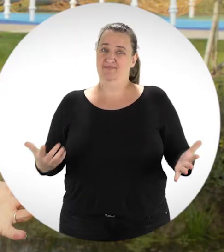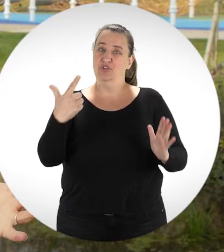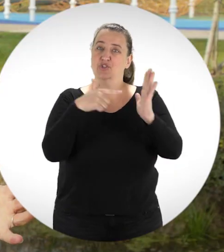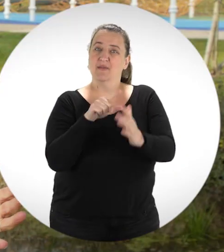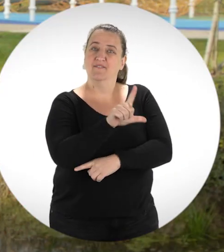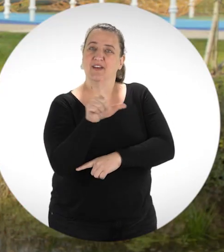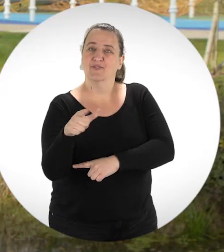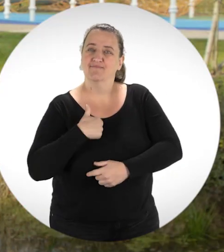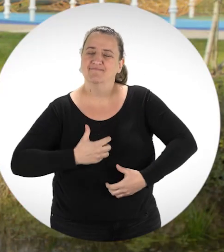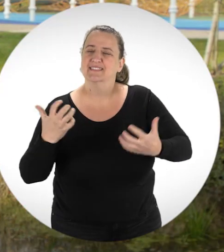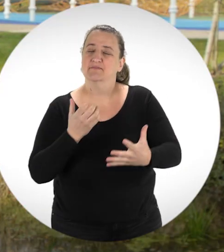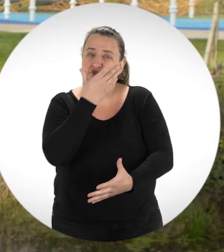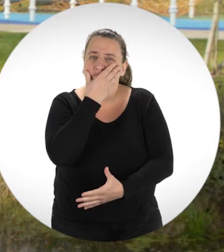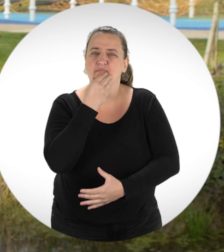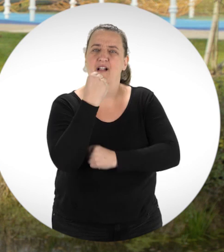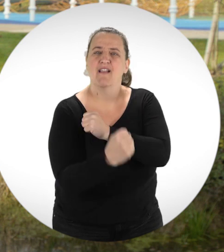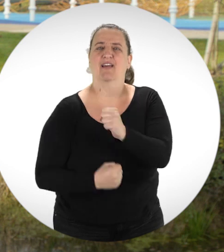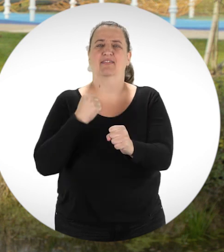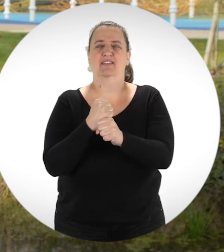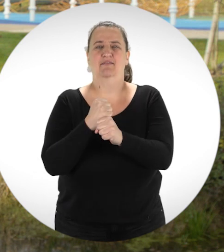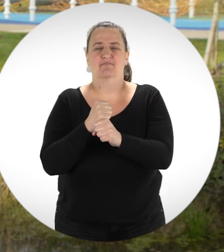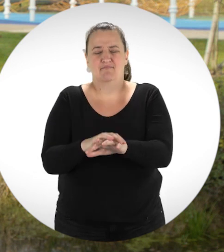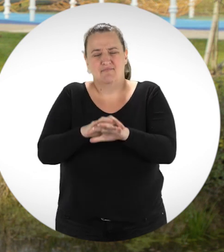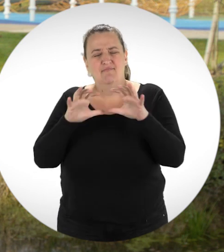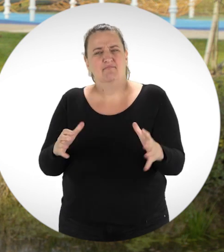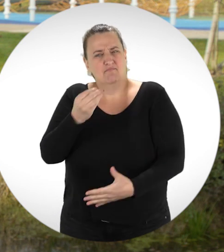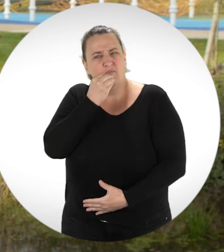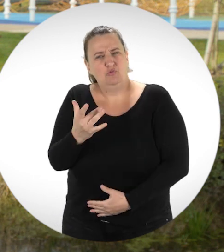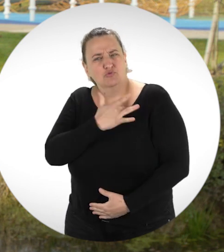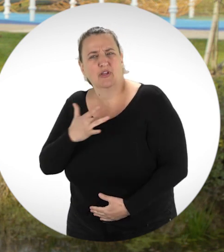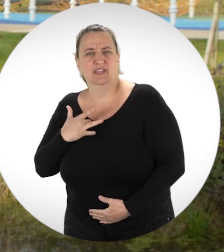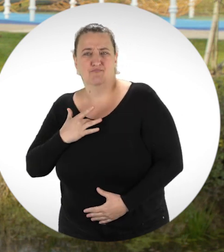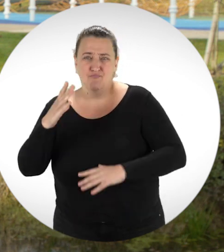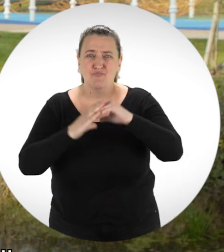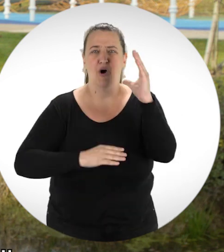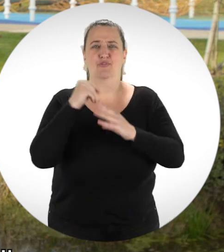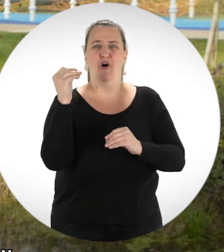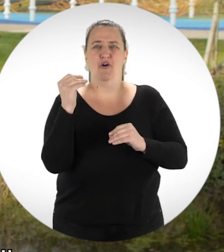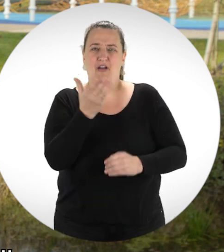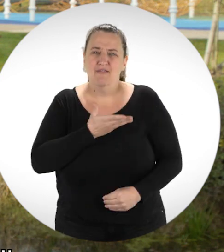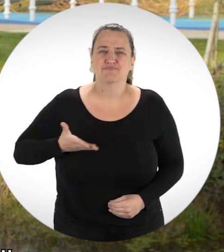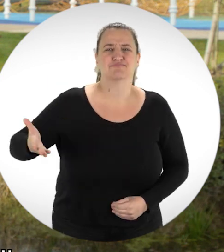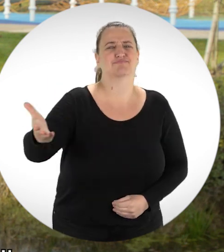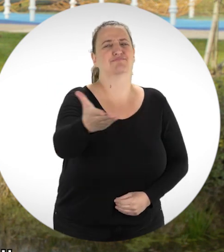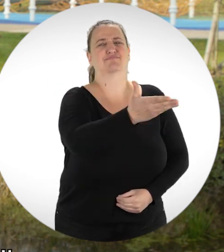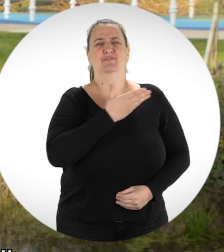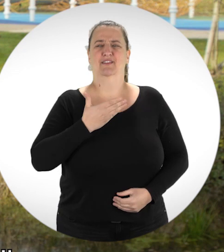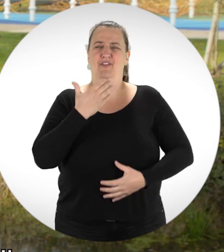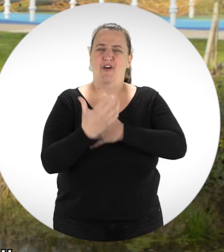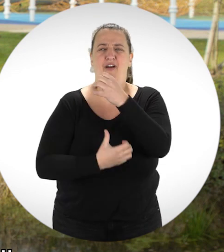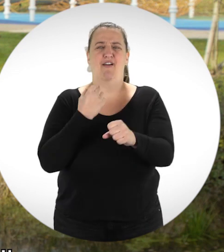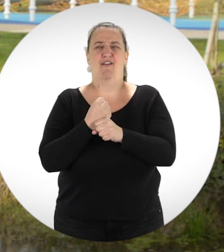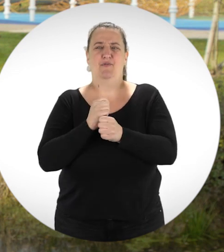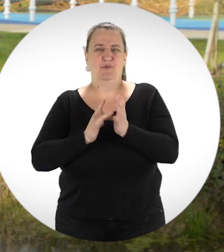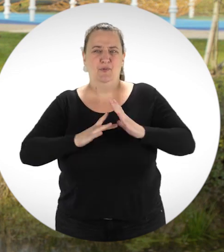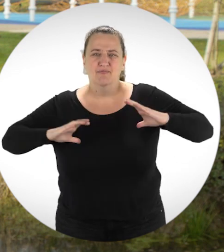2022, je vous souhaite une belle année, une année pleine de bonne santé et de bonheur. Et que cette nouvelle année renouvelle pour